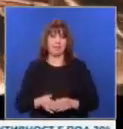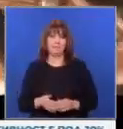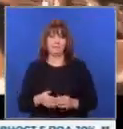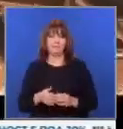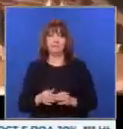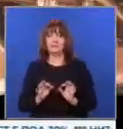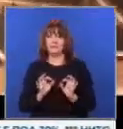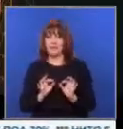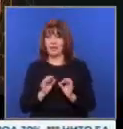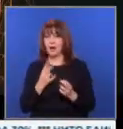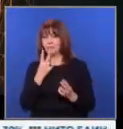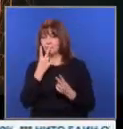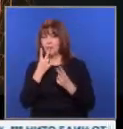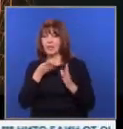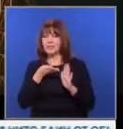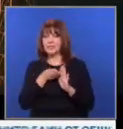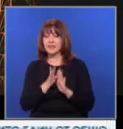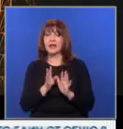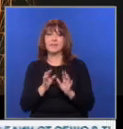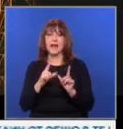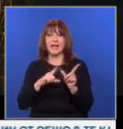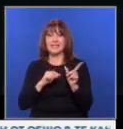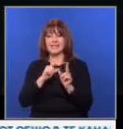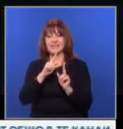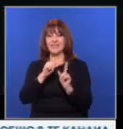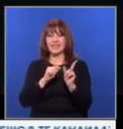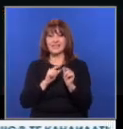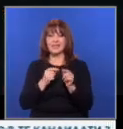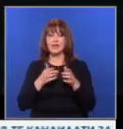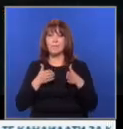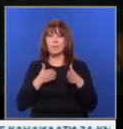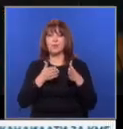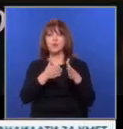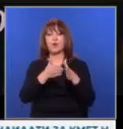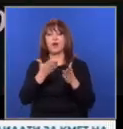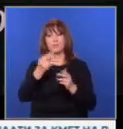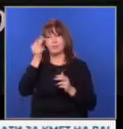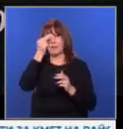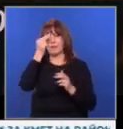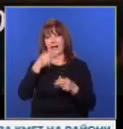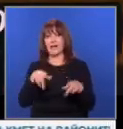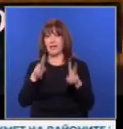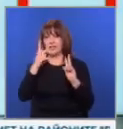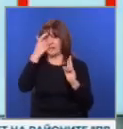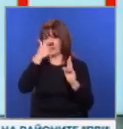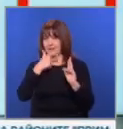Така, погледите са отправени отново към звездите. Посока, която България сама решава дали да поеме.